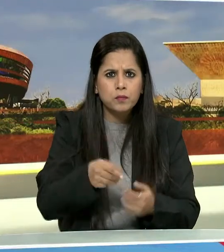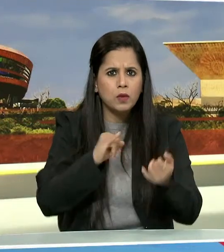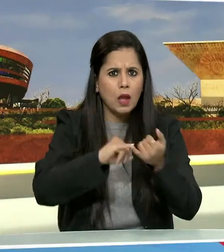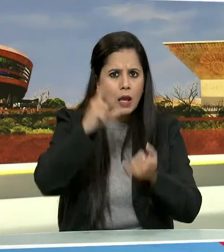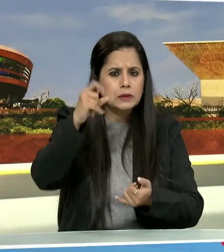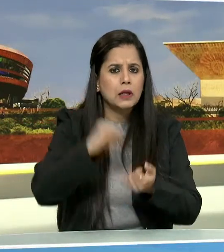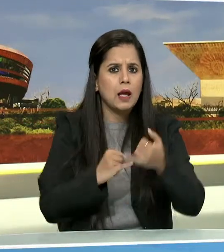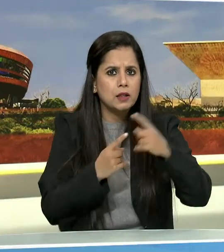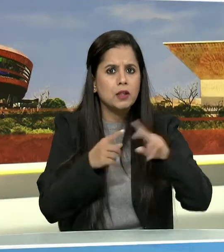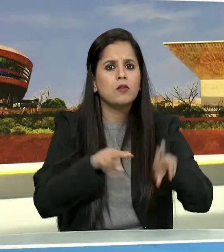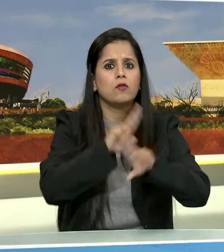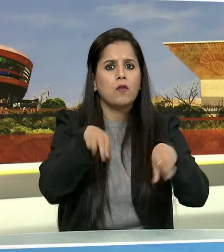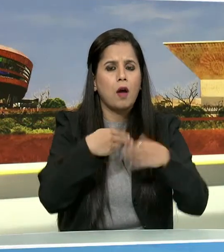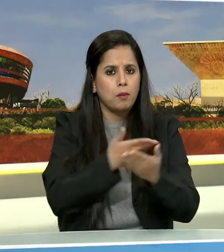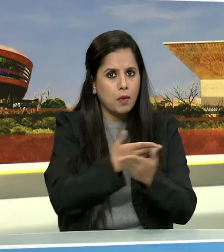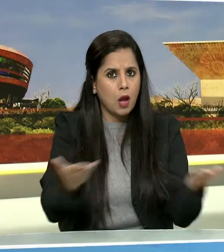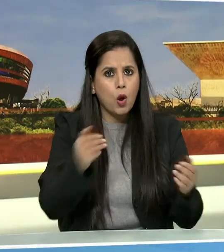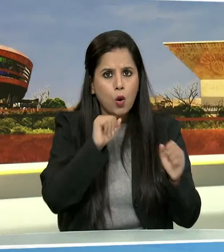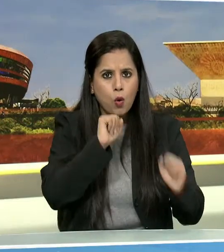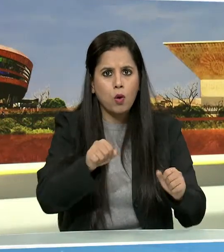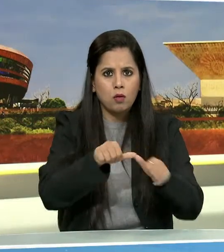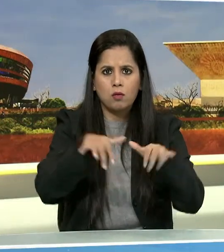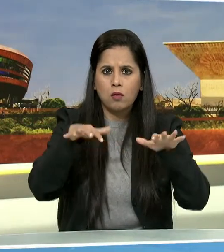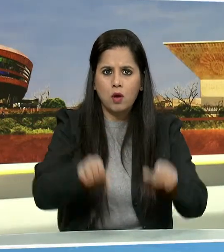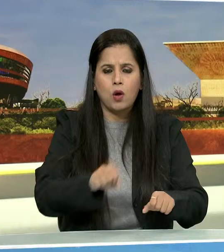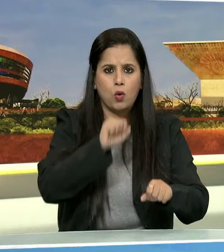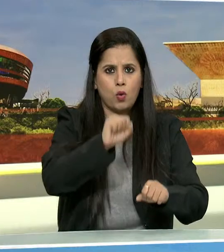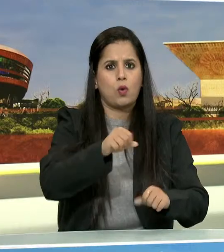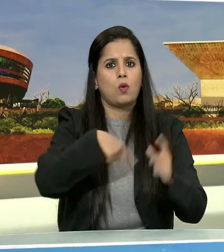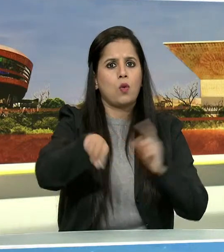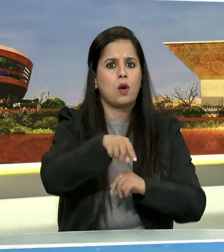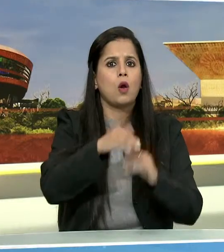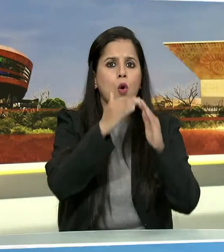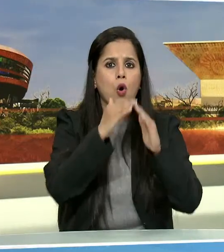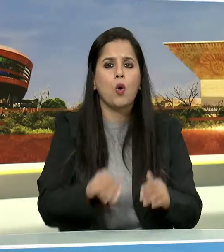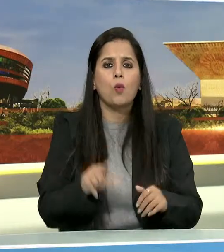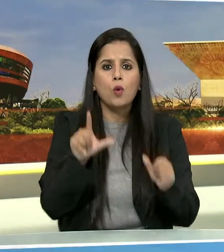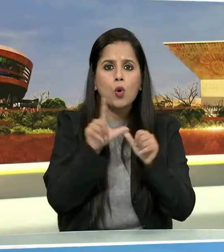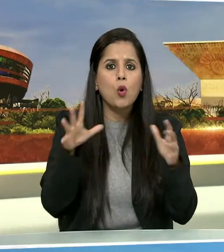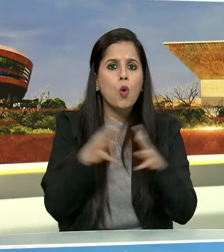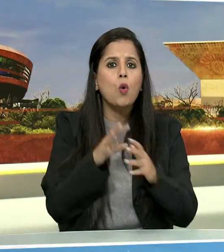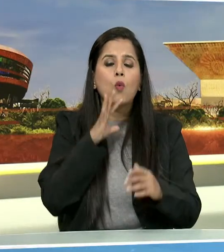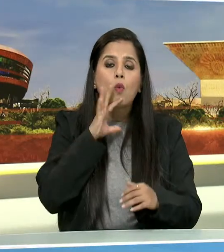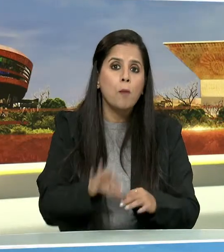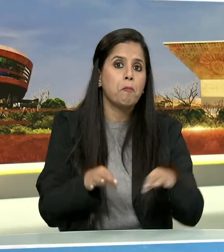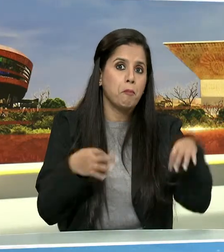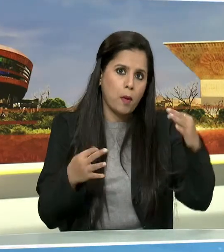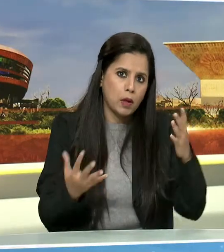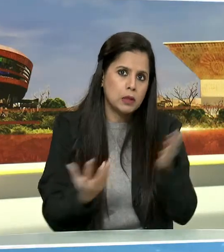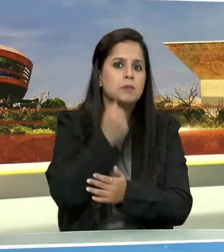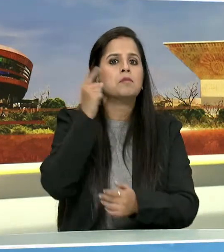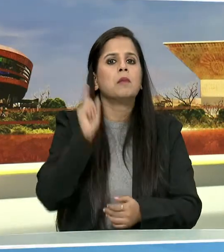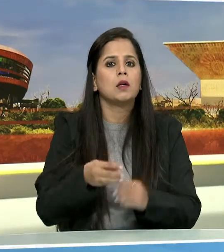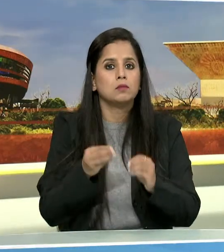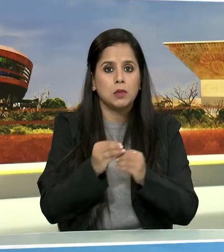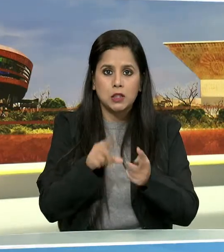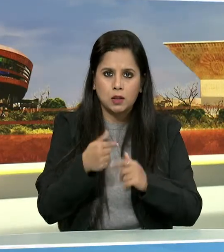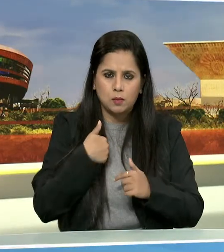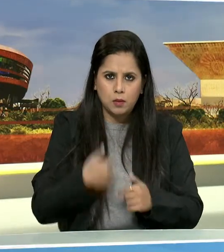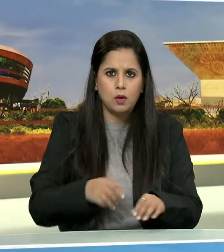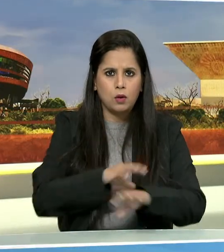परिवारों को अपनी जमीन और गर के कानूनी दस्तावेज मिले बीजेपी